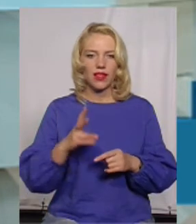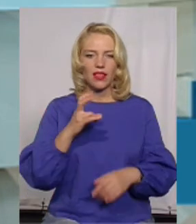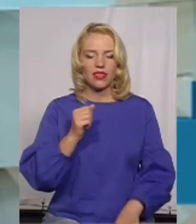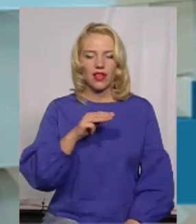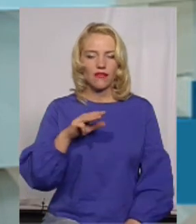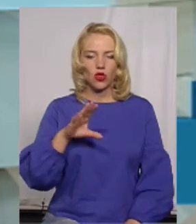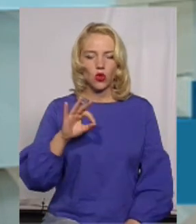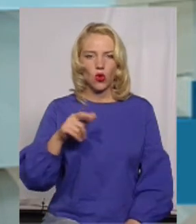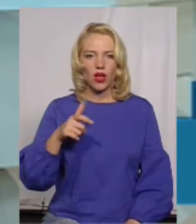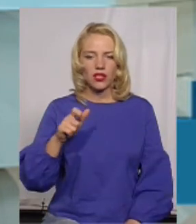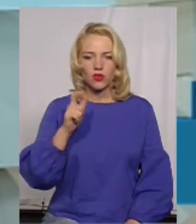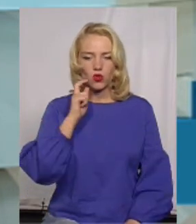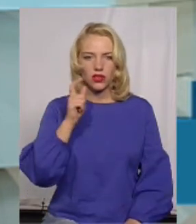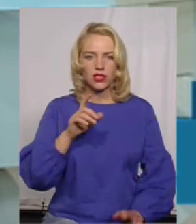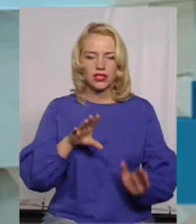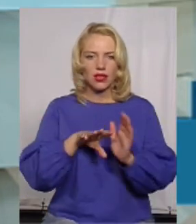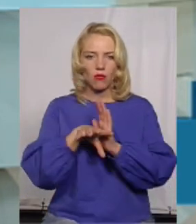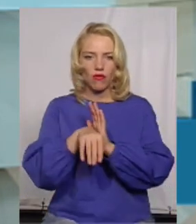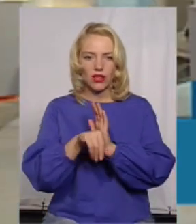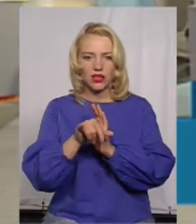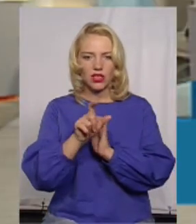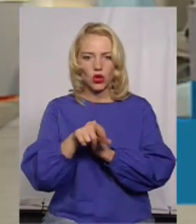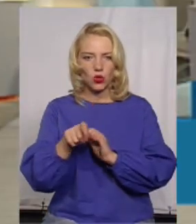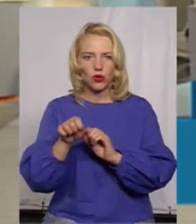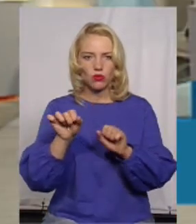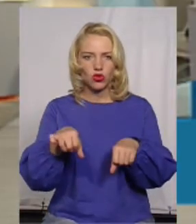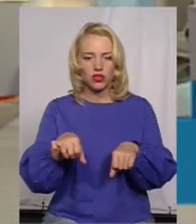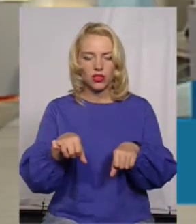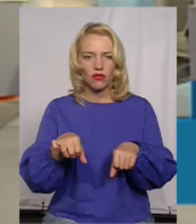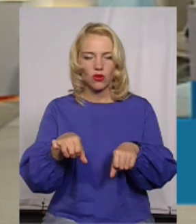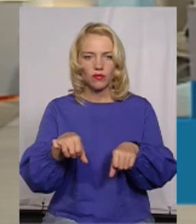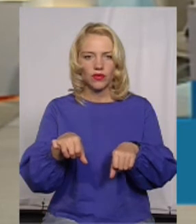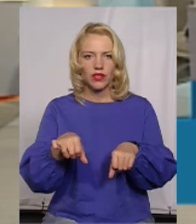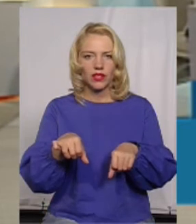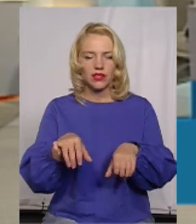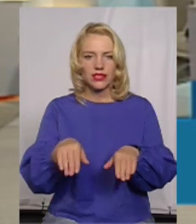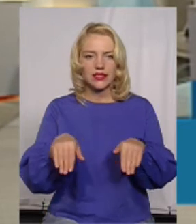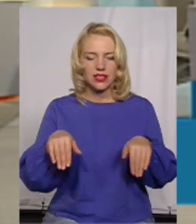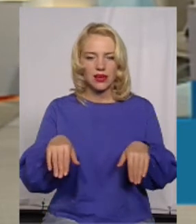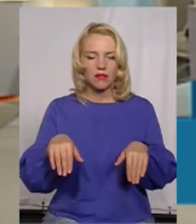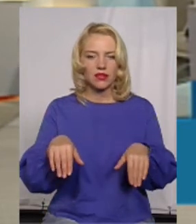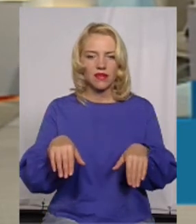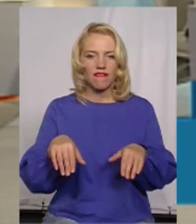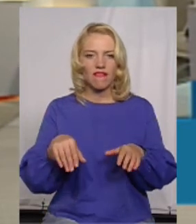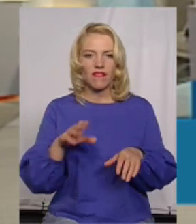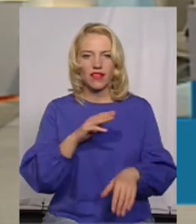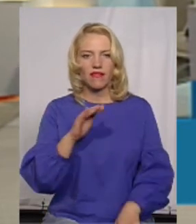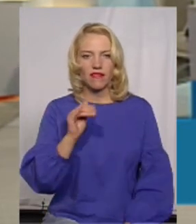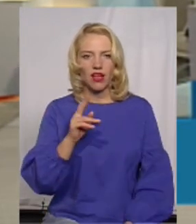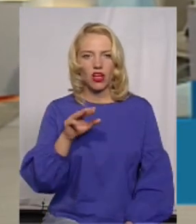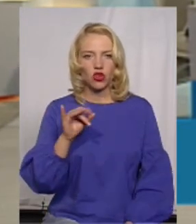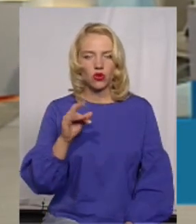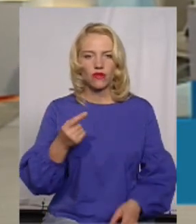«Нафтогаз України» її запровадив. І люди, можливо, знаєте, знову ж таки, стримують певний фактор в тому, що